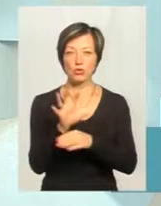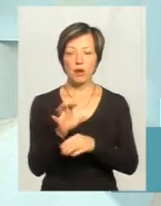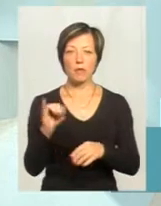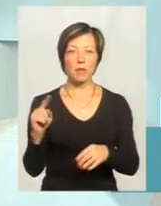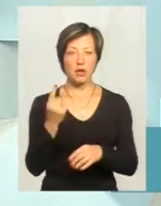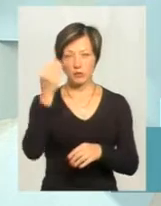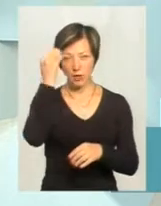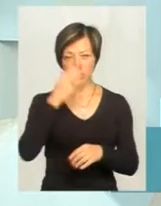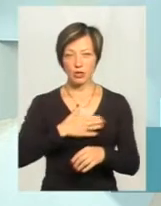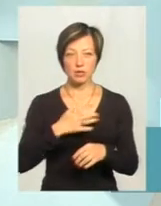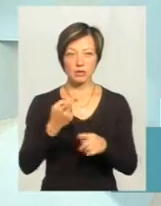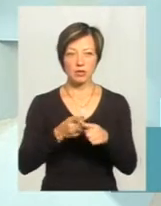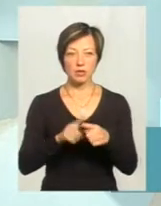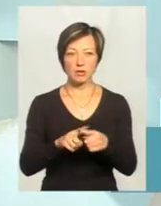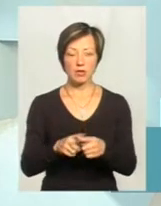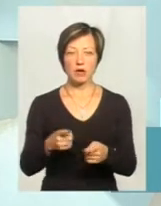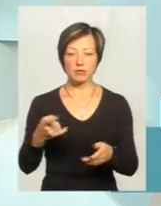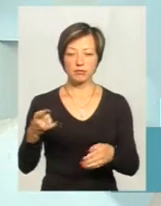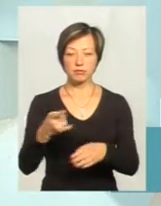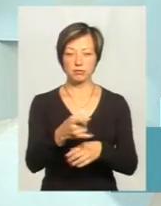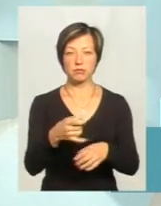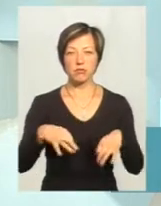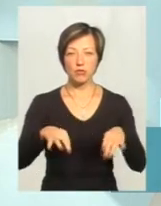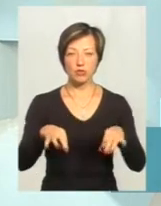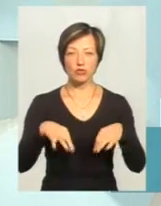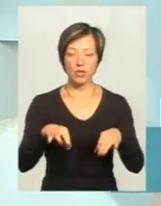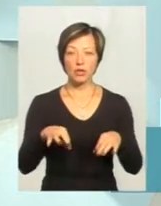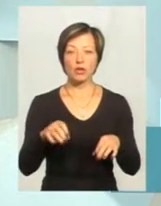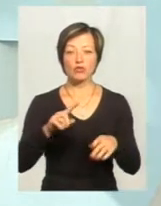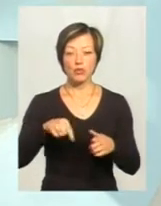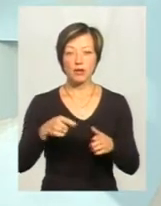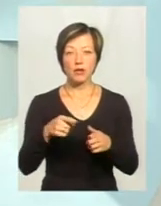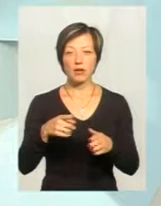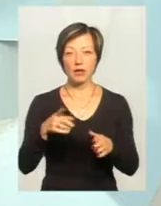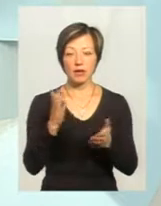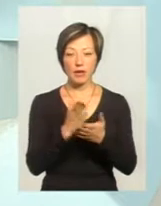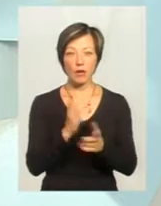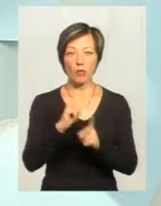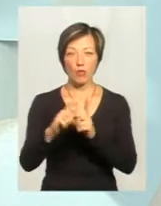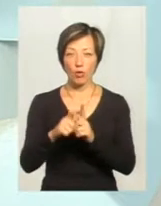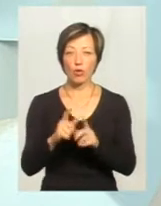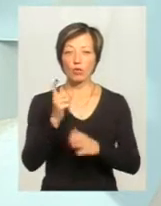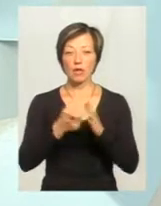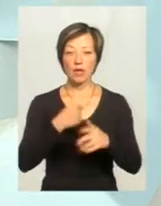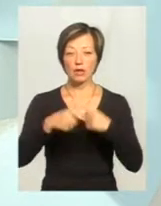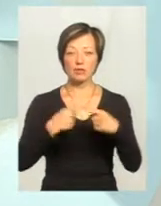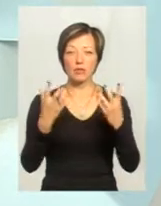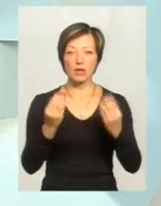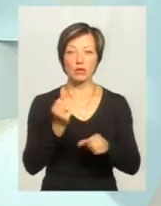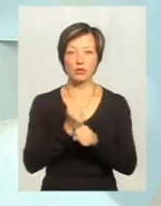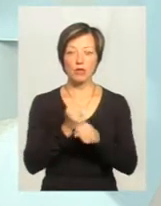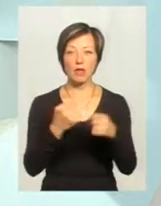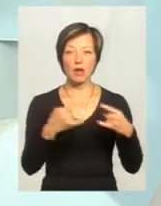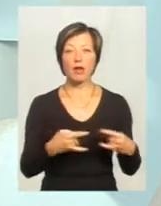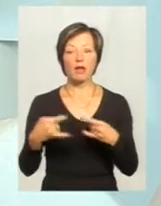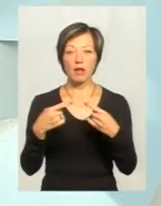перше враження наше було, що її все-таки переїхала машина. Про те, що вніст тільки кульових поранень ми вже взнали наступного дня, коли зробили рентген.